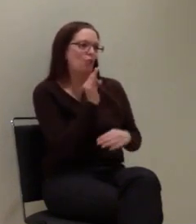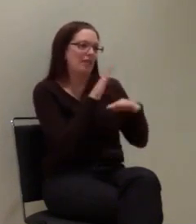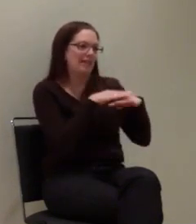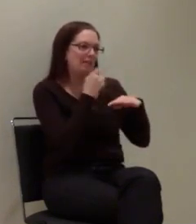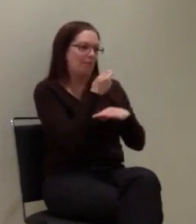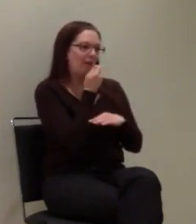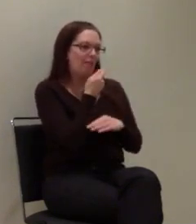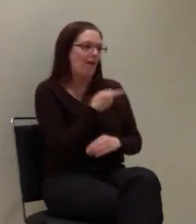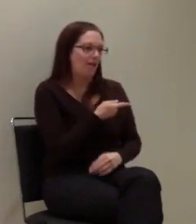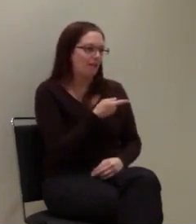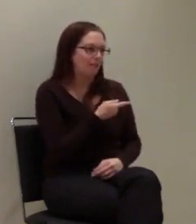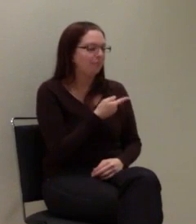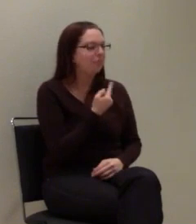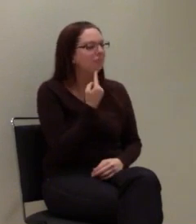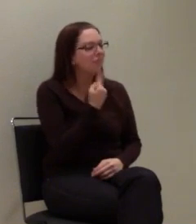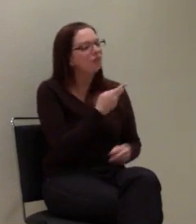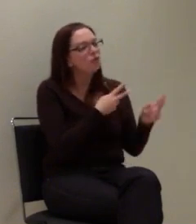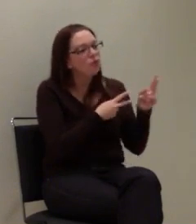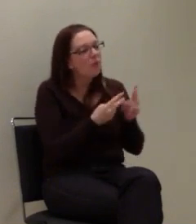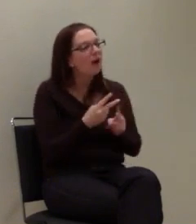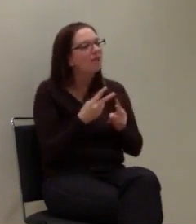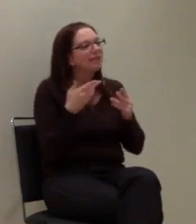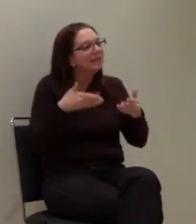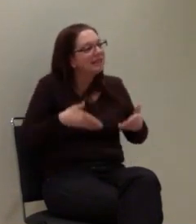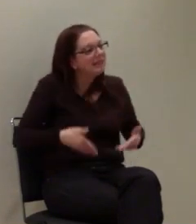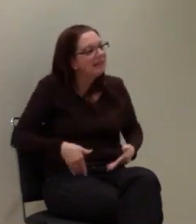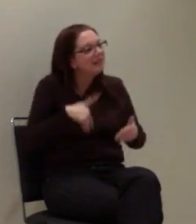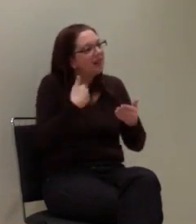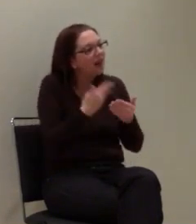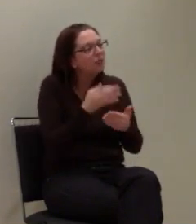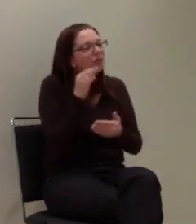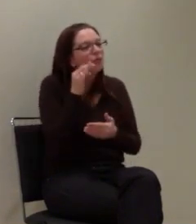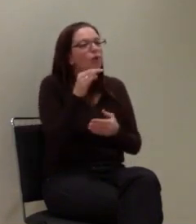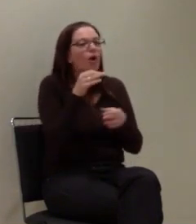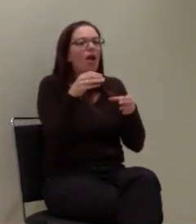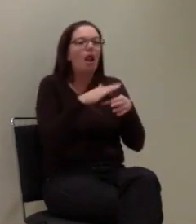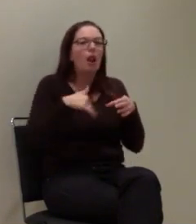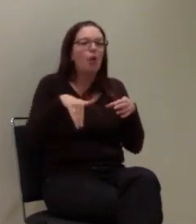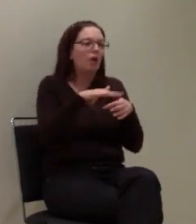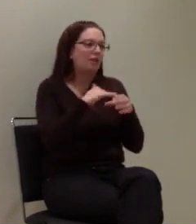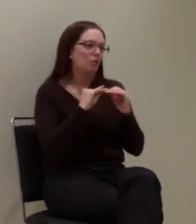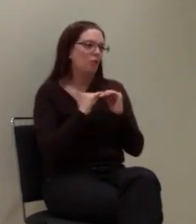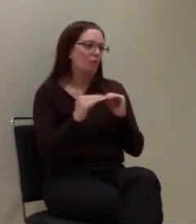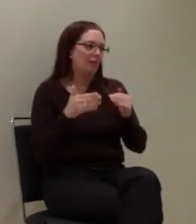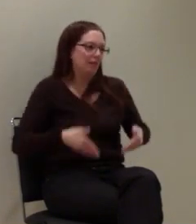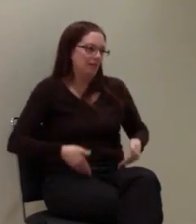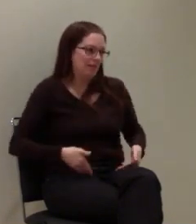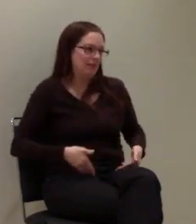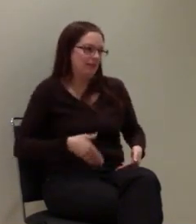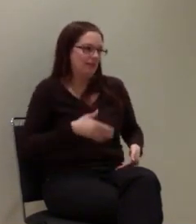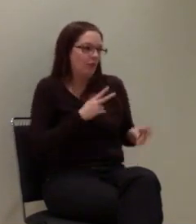worüber normalerweise Diensteanbieter, die irgendwelche lokationsbasierten Dienste anbieten wollen,